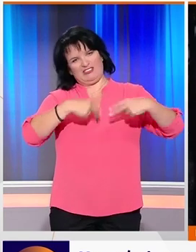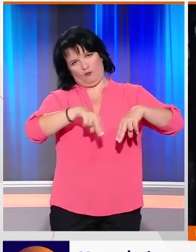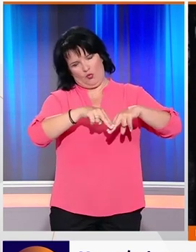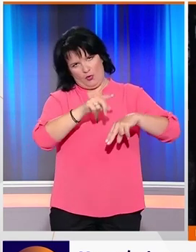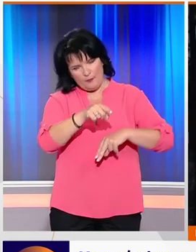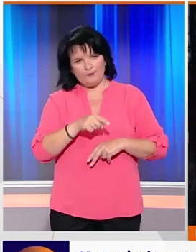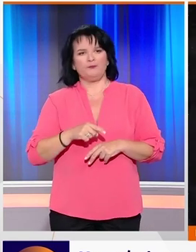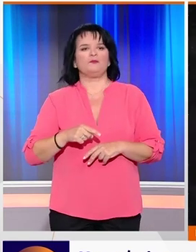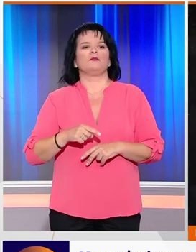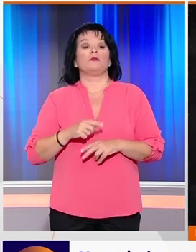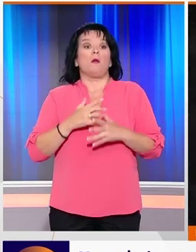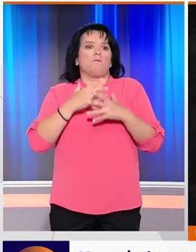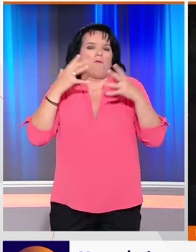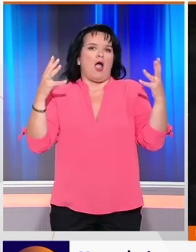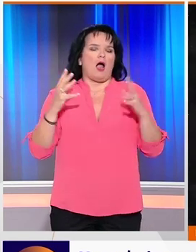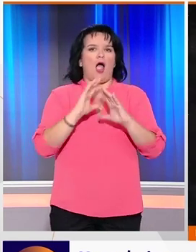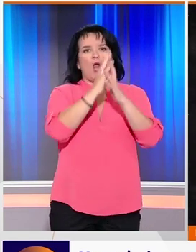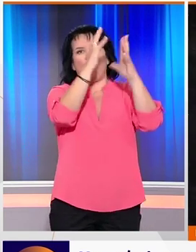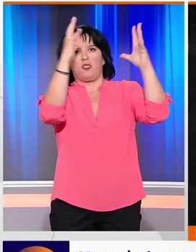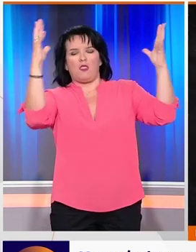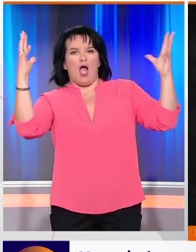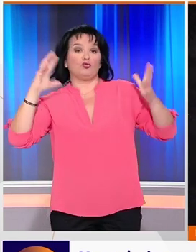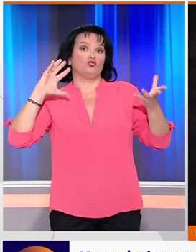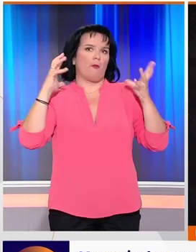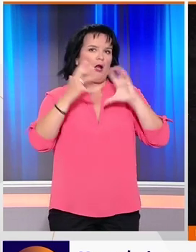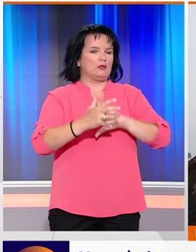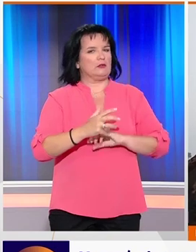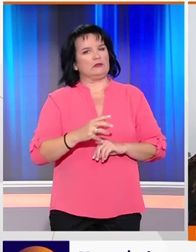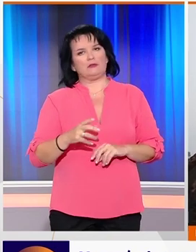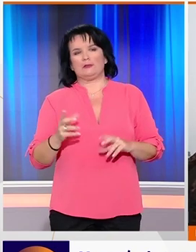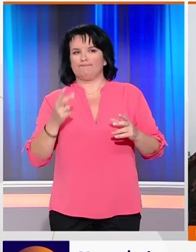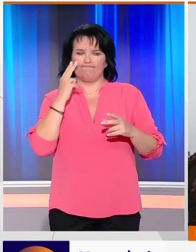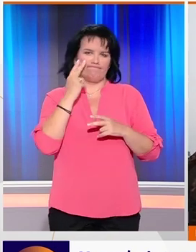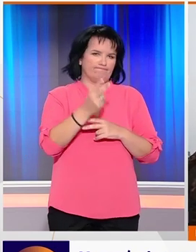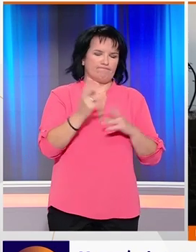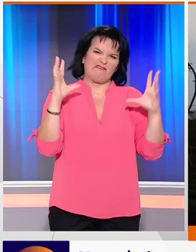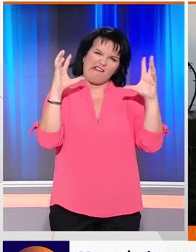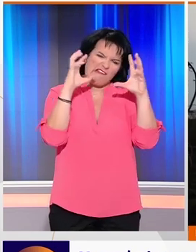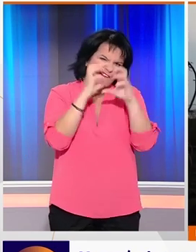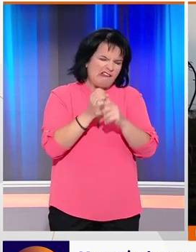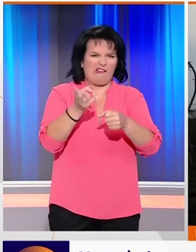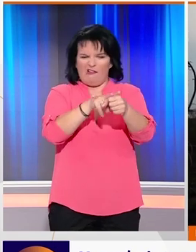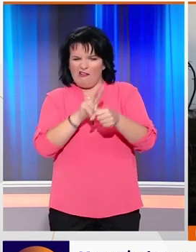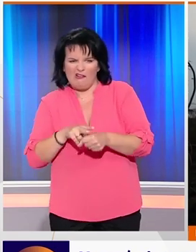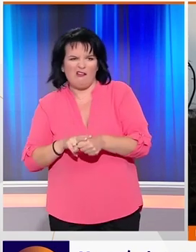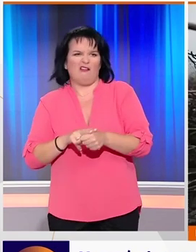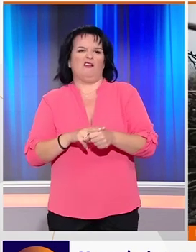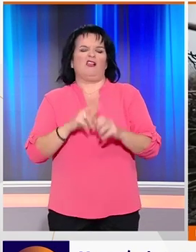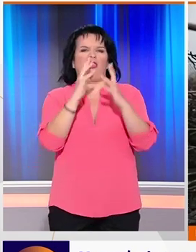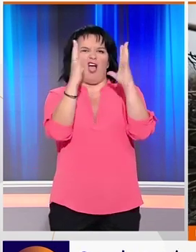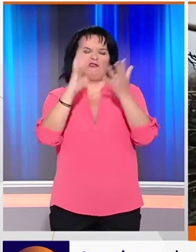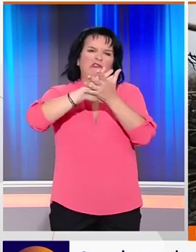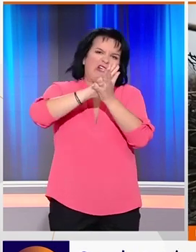Η ατμόσφαιρα στο μεγαλύτερο τροπικό δάσο στον πλανήτη μυρίζει θάνατο. Το τοπίο στον Αμαζόνιο, νεκρό.